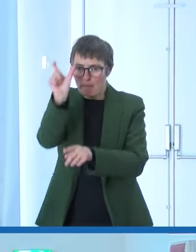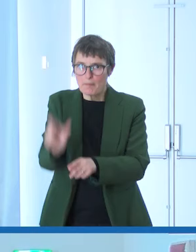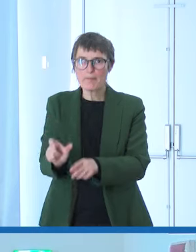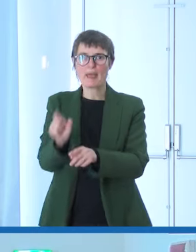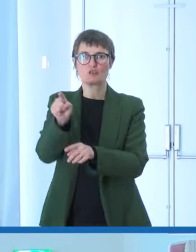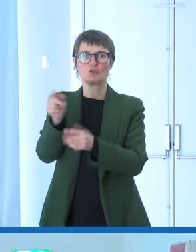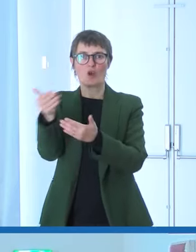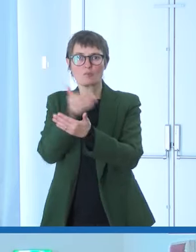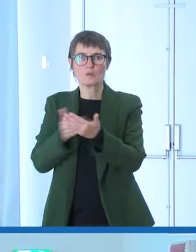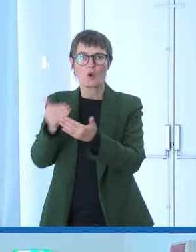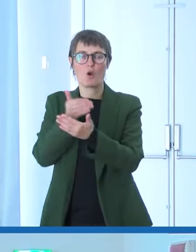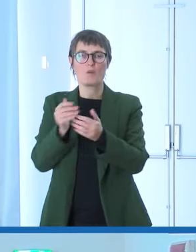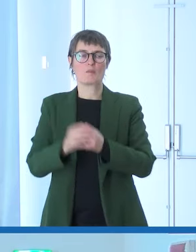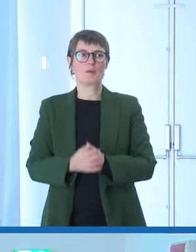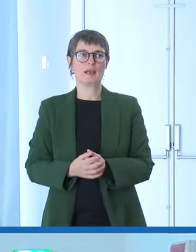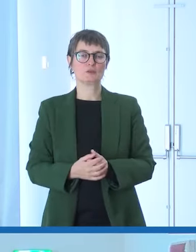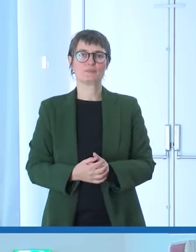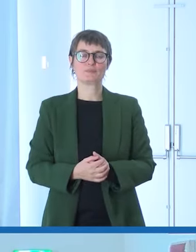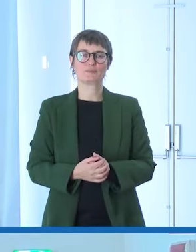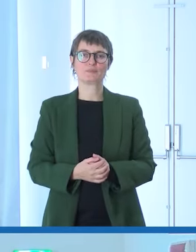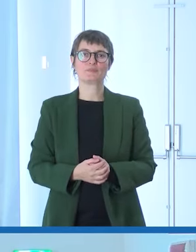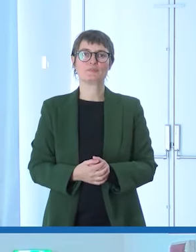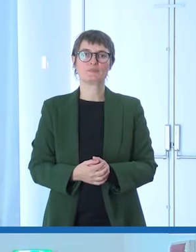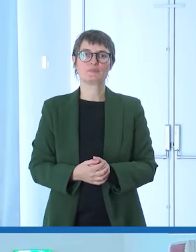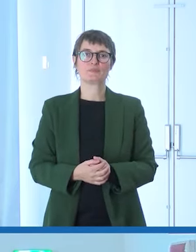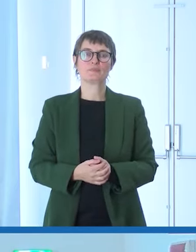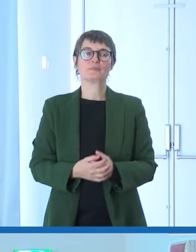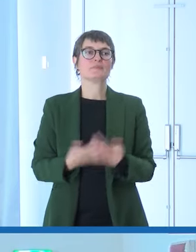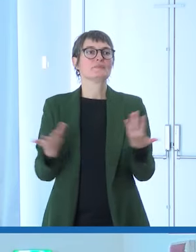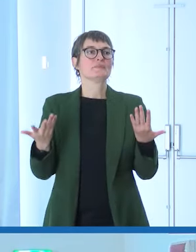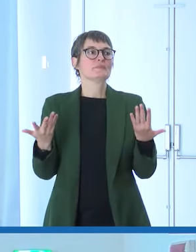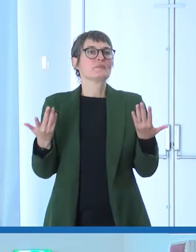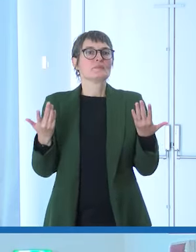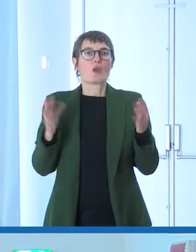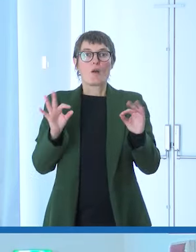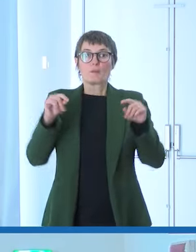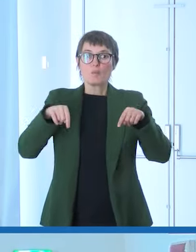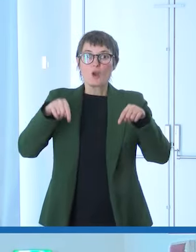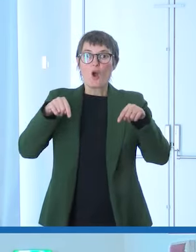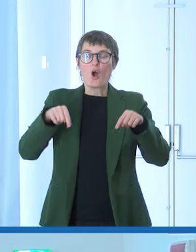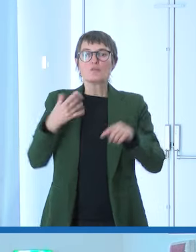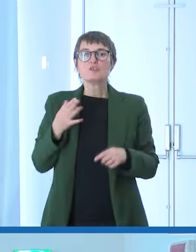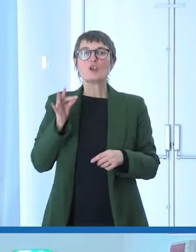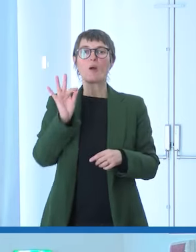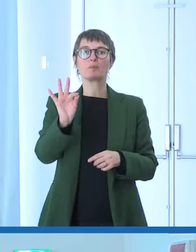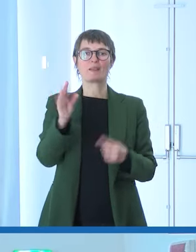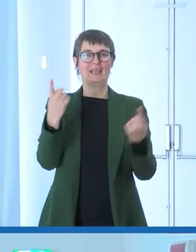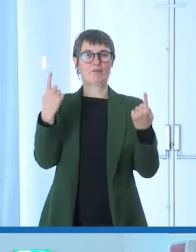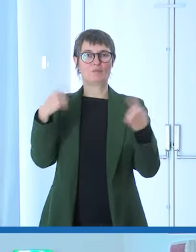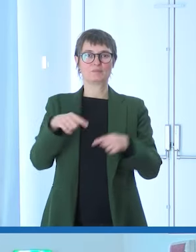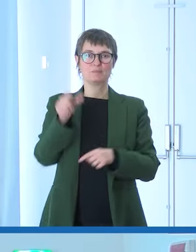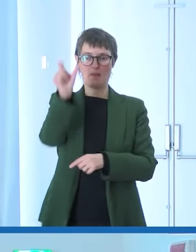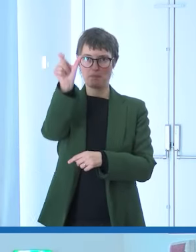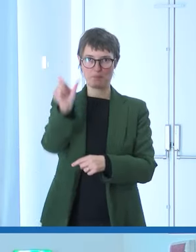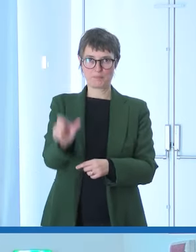iniziativa come quella di oggi, mette al centro la persona. Il clima che ho scelto per